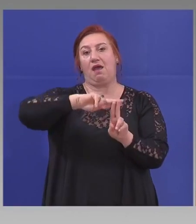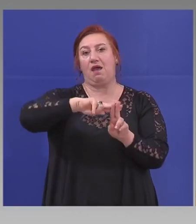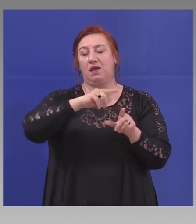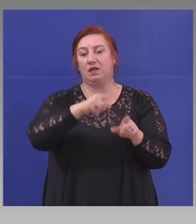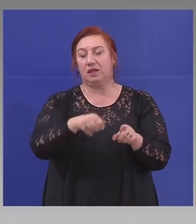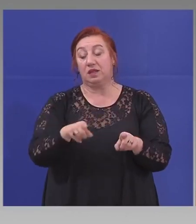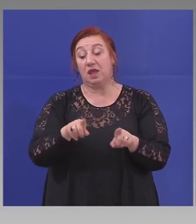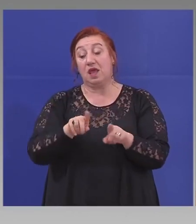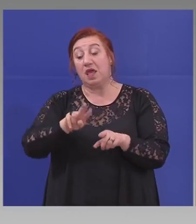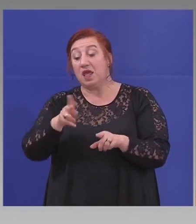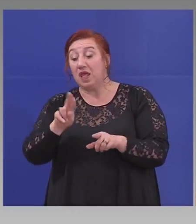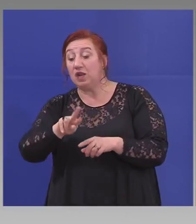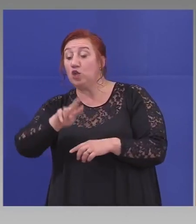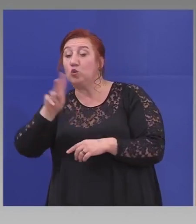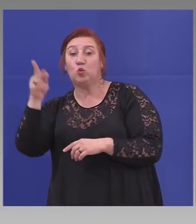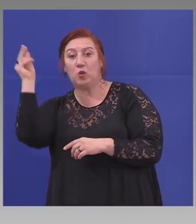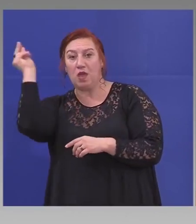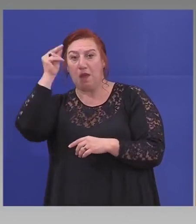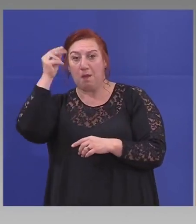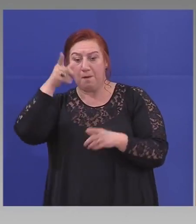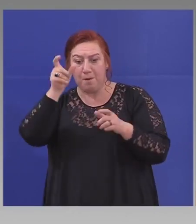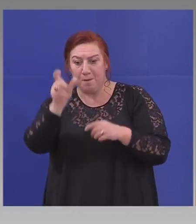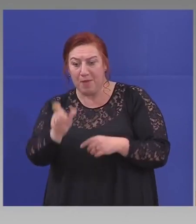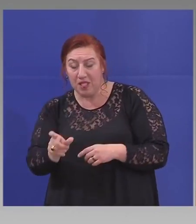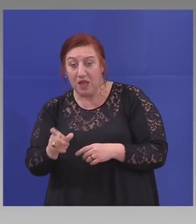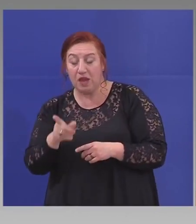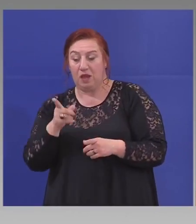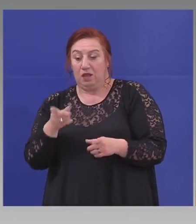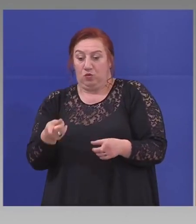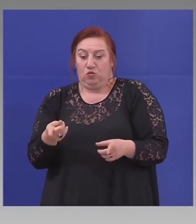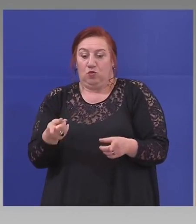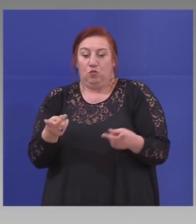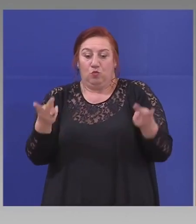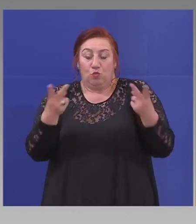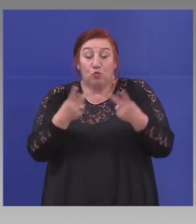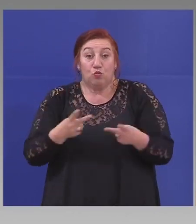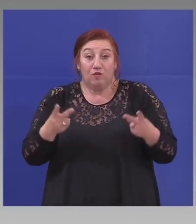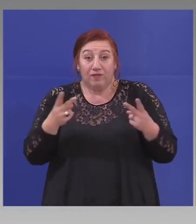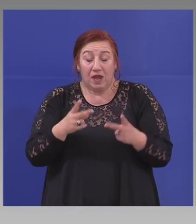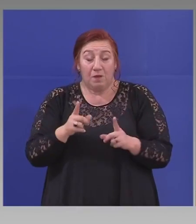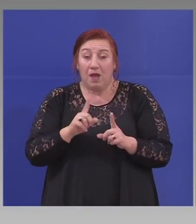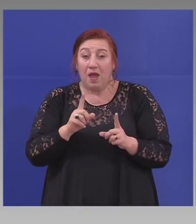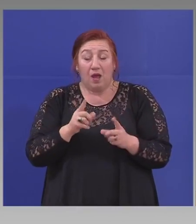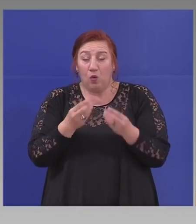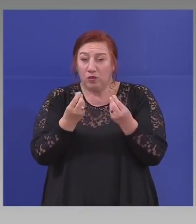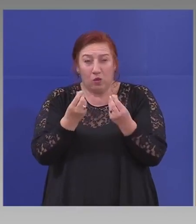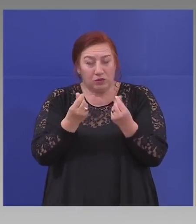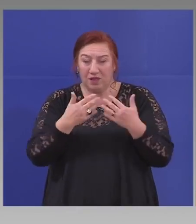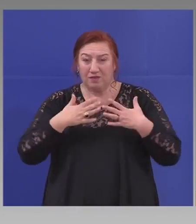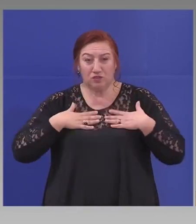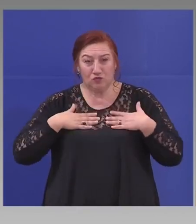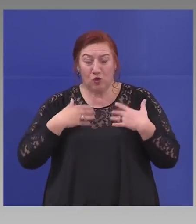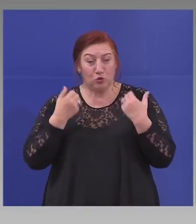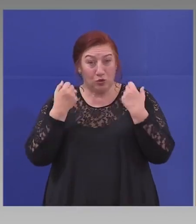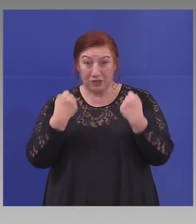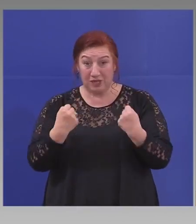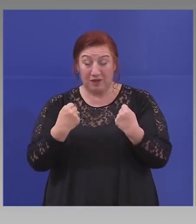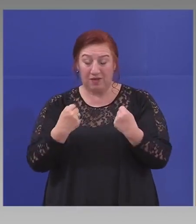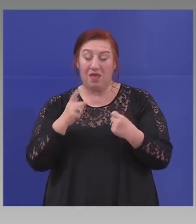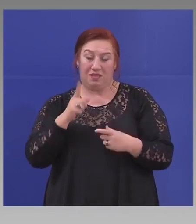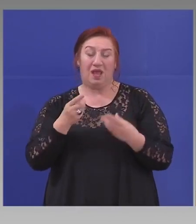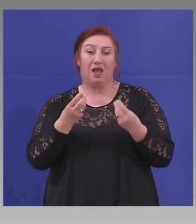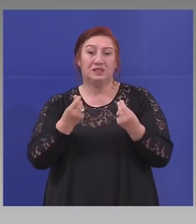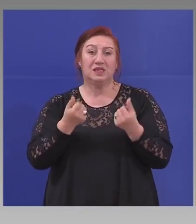сънародници, които, повтарям, ако не ценят своето за здраве, да ценят здравето на останали.